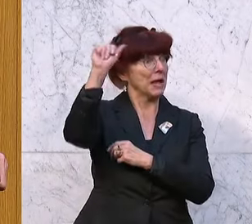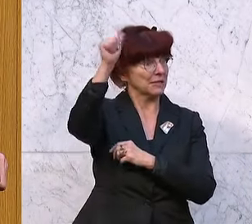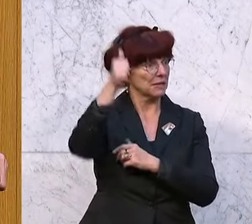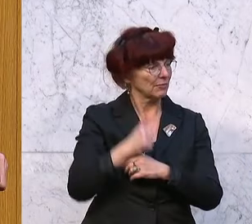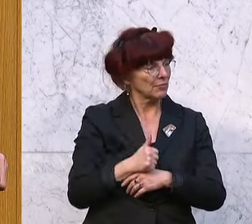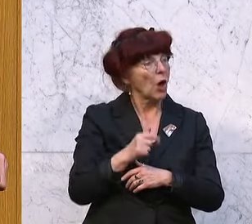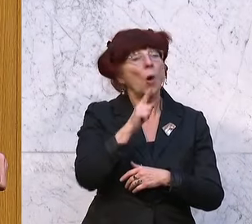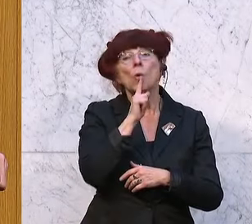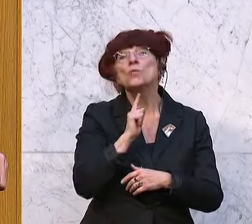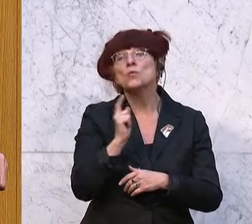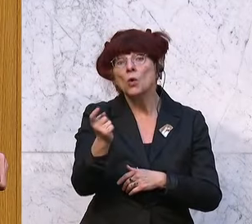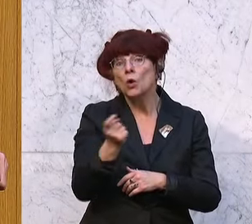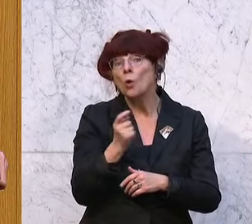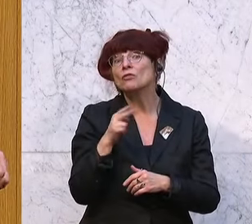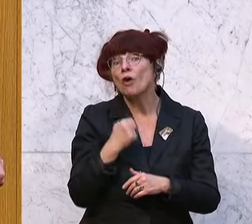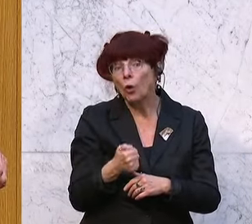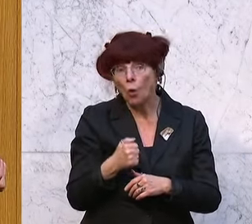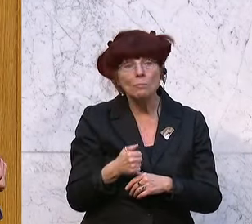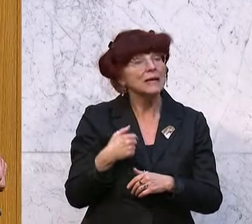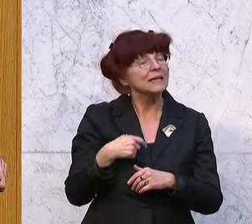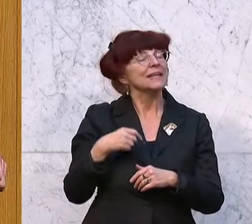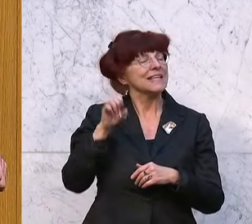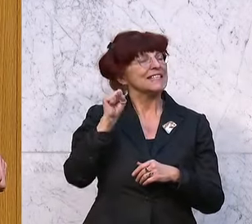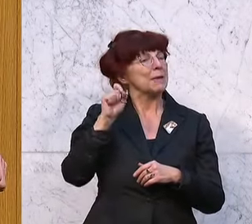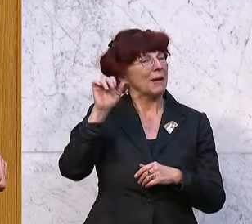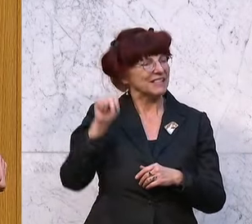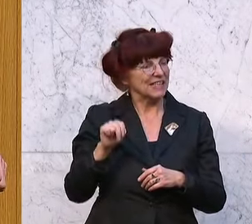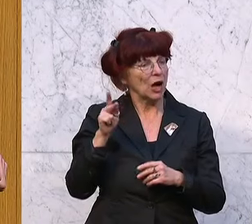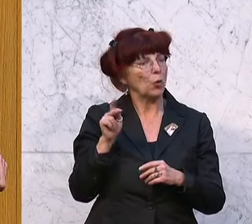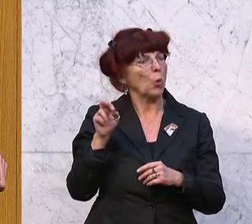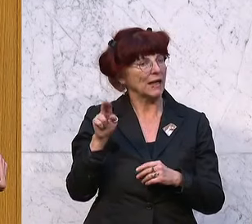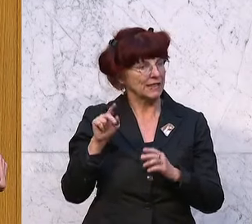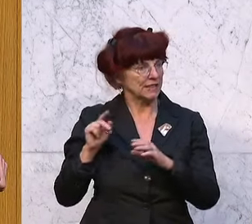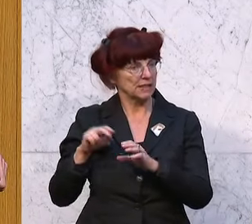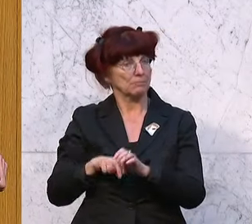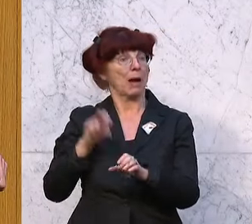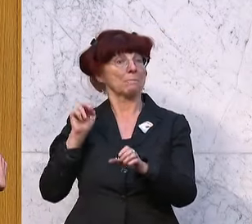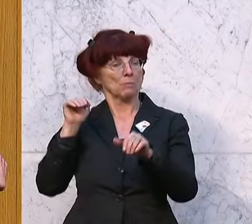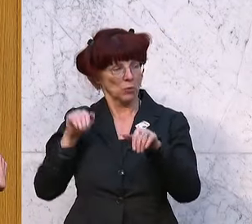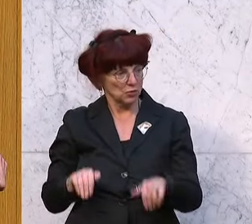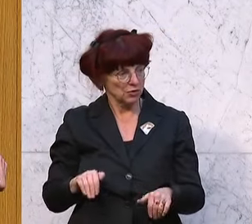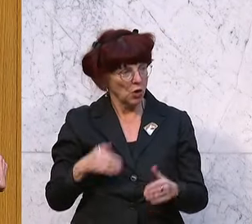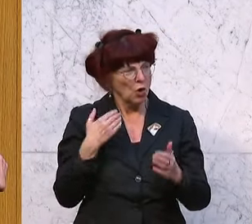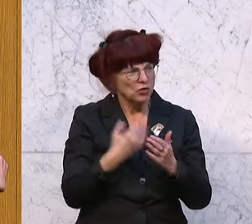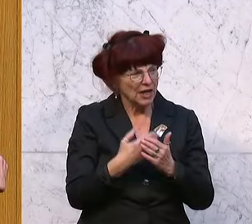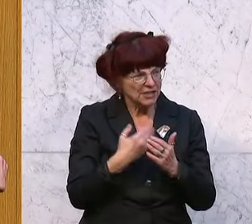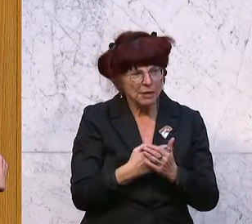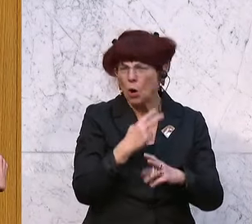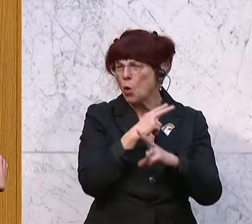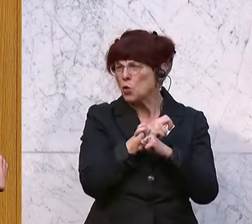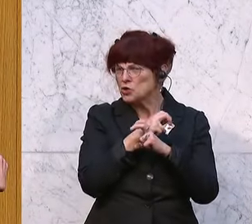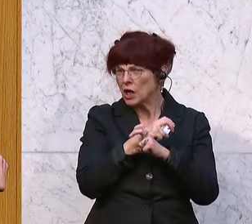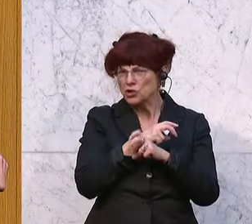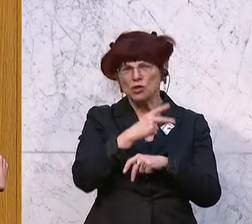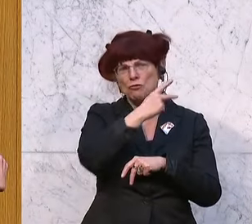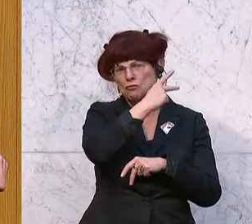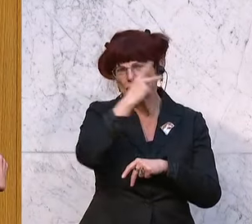weil ein gewisser Sebastian Kurz das Weitersuchen hat müssen. Das ist übrigens auch einer der Gründe, warum die österreichische Volkspartei, glaube ich, wenn ich richtig informiert bin,